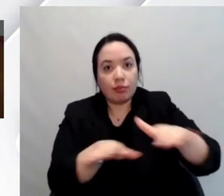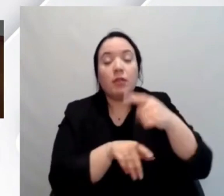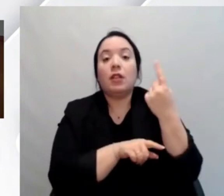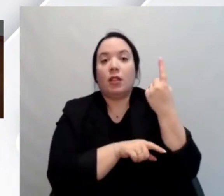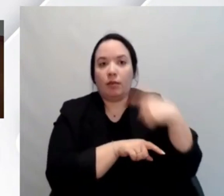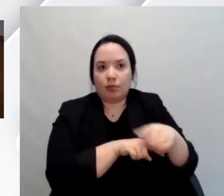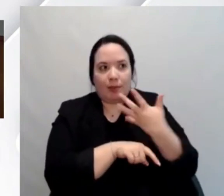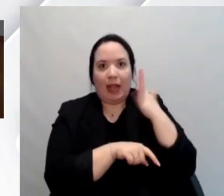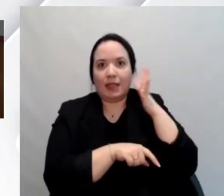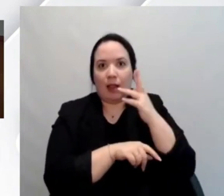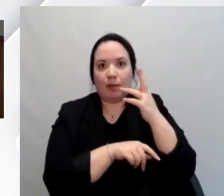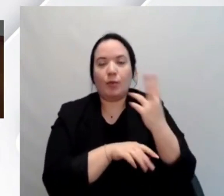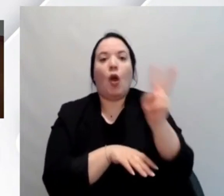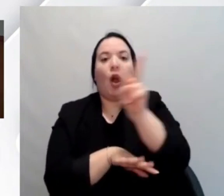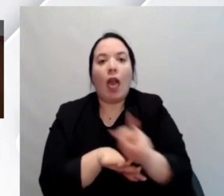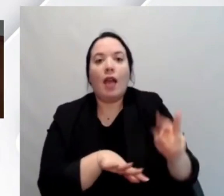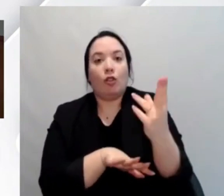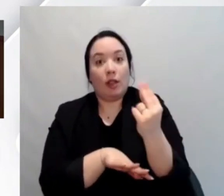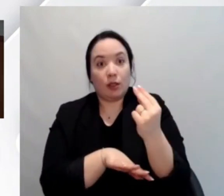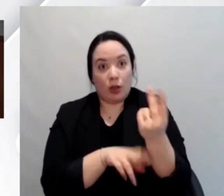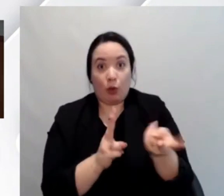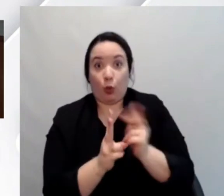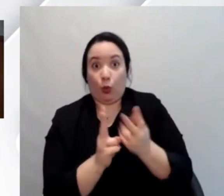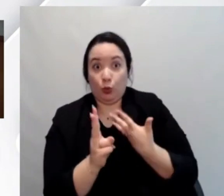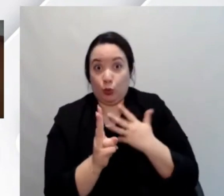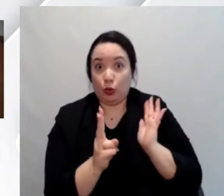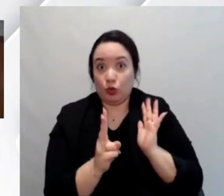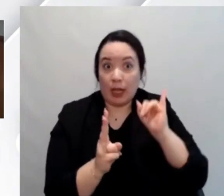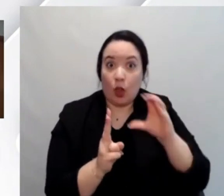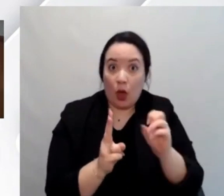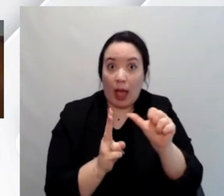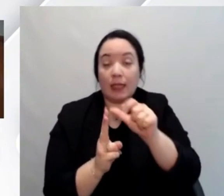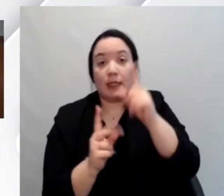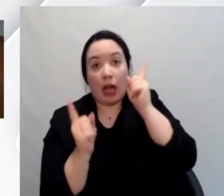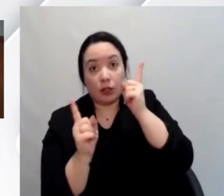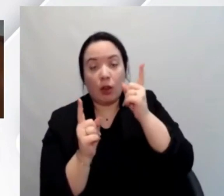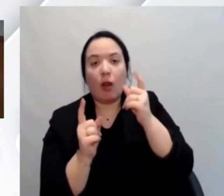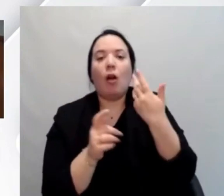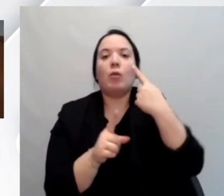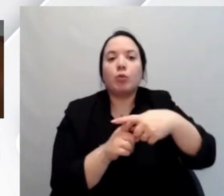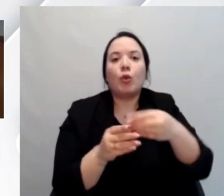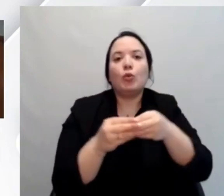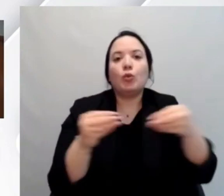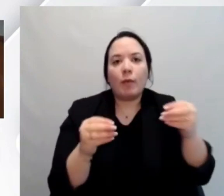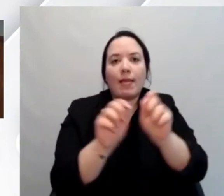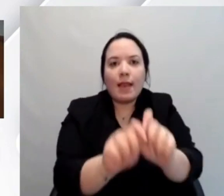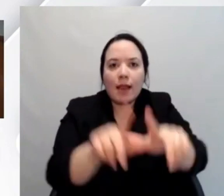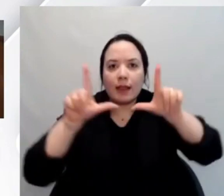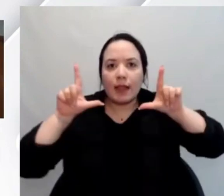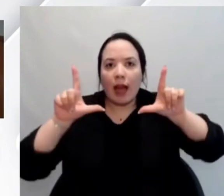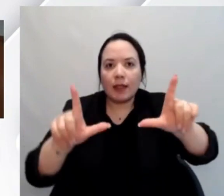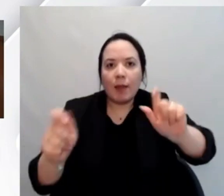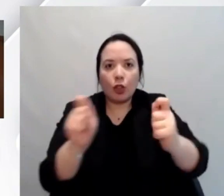c'è un lettore di schermo in entrambi i sistemi operativi, ci sono strumenti per ingrandire, per modificare la